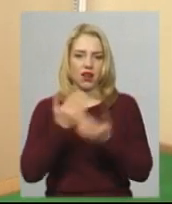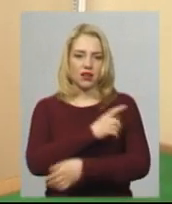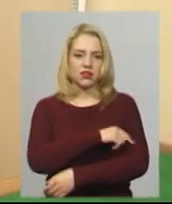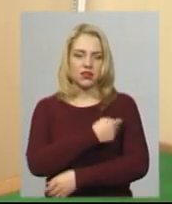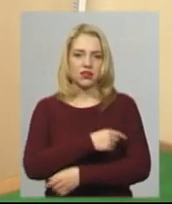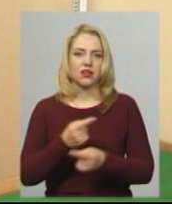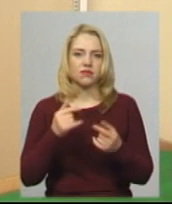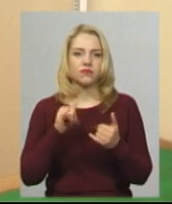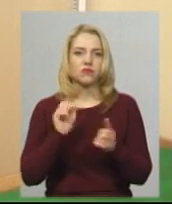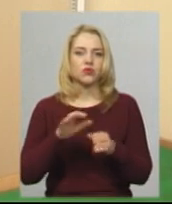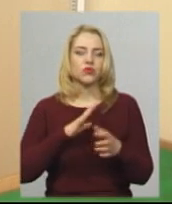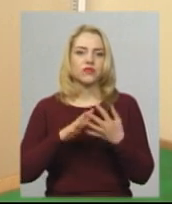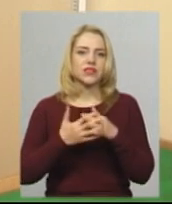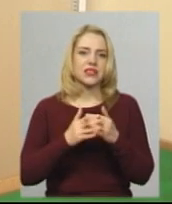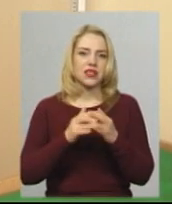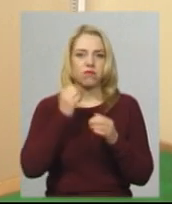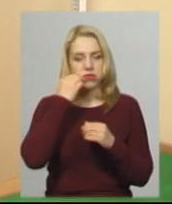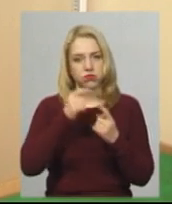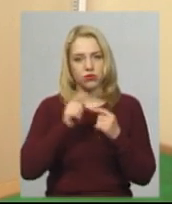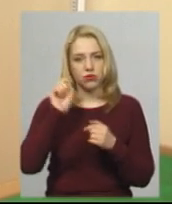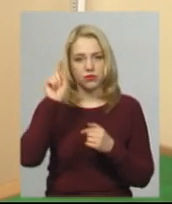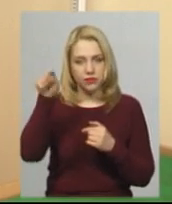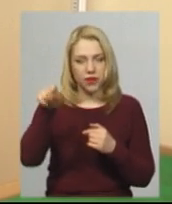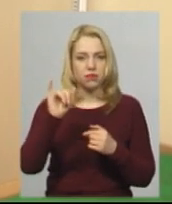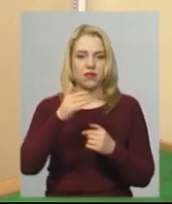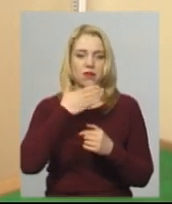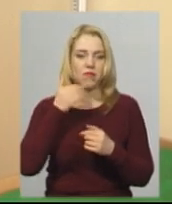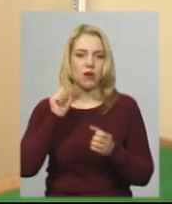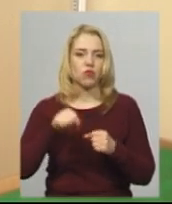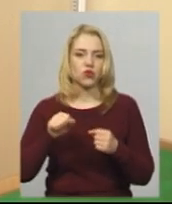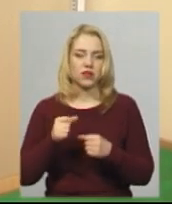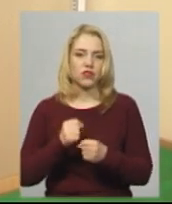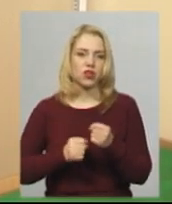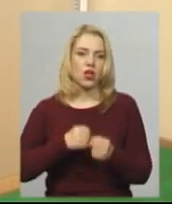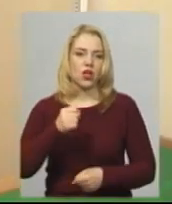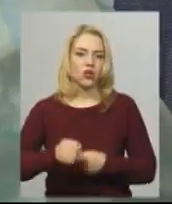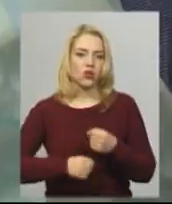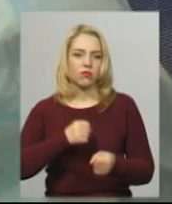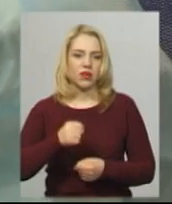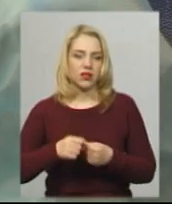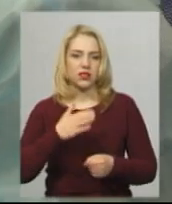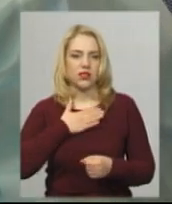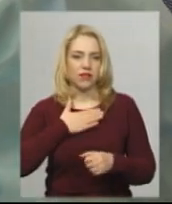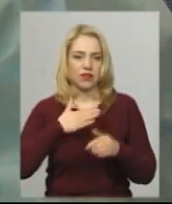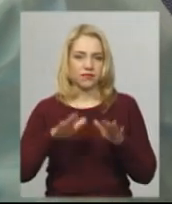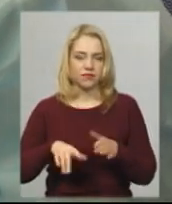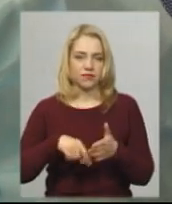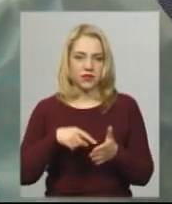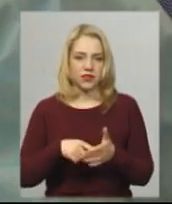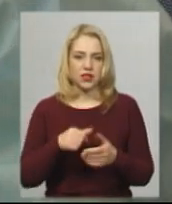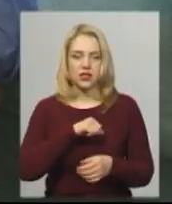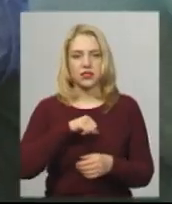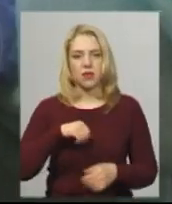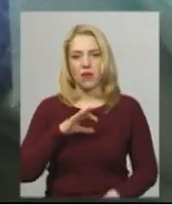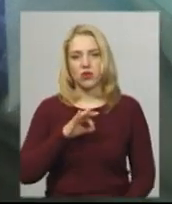містом Хмельницького у селі у бабусь і не мають технічної можливості добратися до нас до амбулаторії. Сама ж Оксана Боднар за